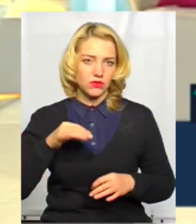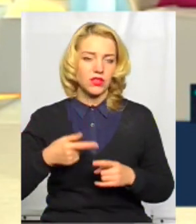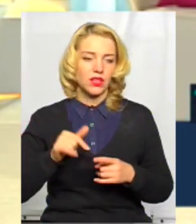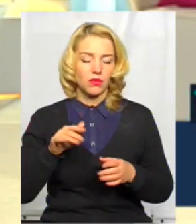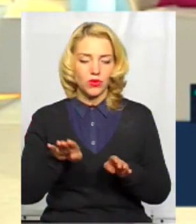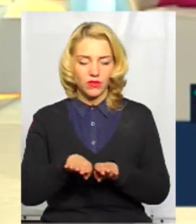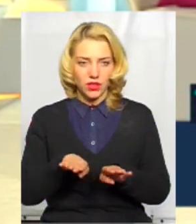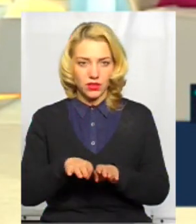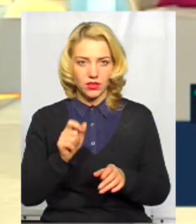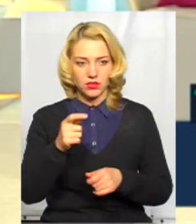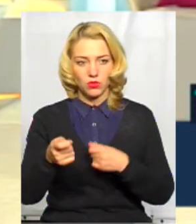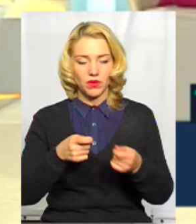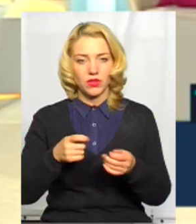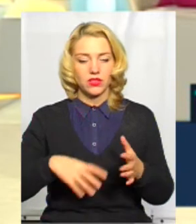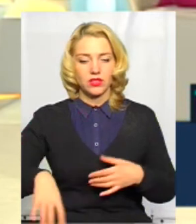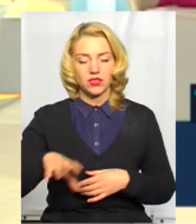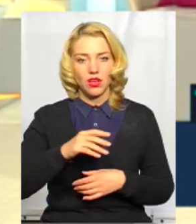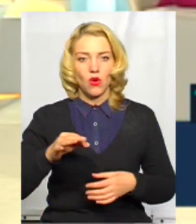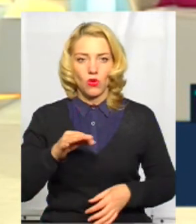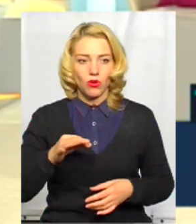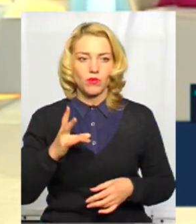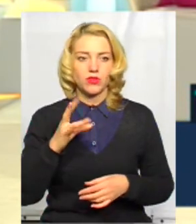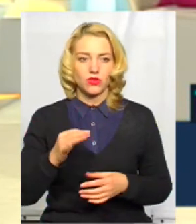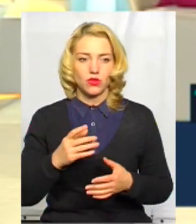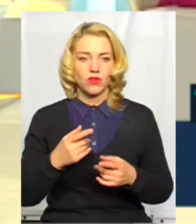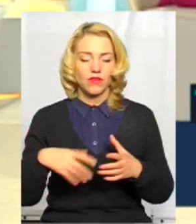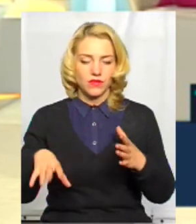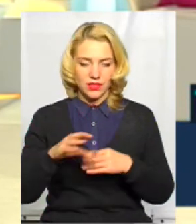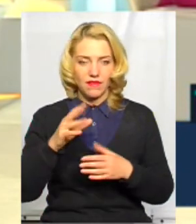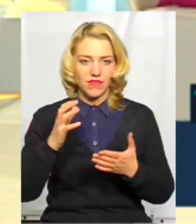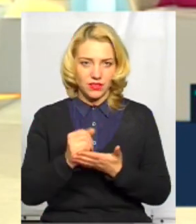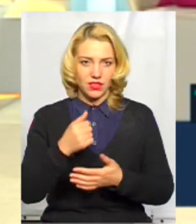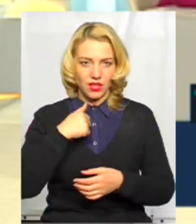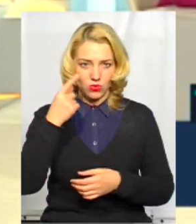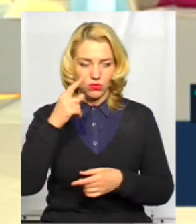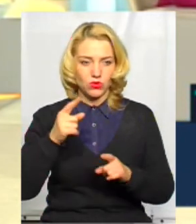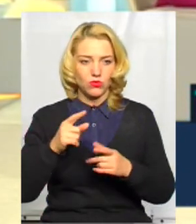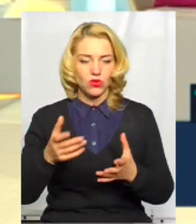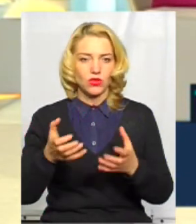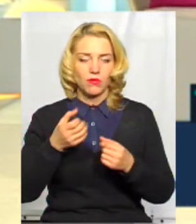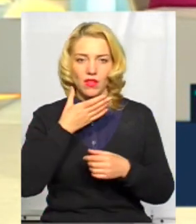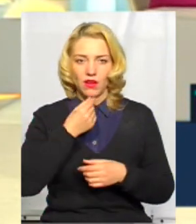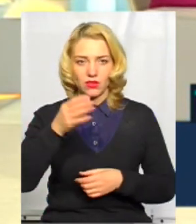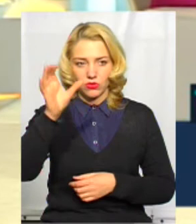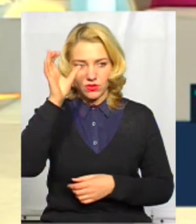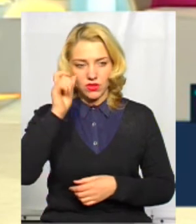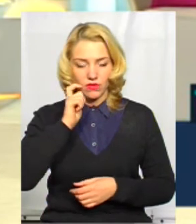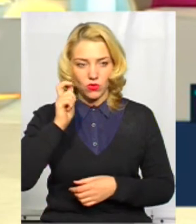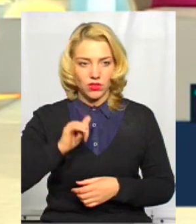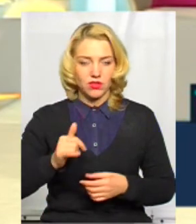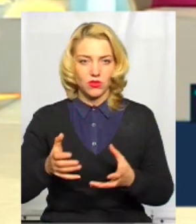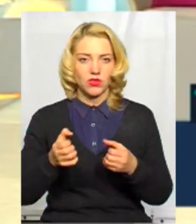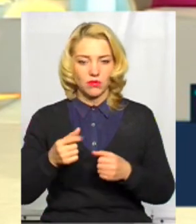порівняти з управлінням цілою областю, але я думаю, що все вийде, тому що і отримана гарна освіта і в Україні, і